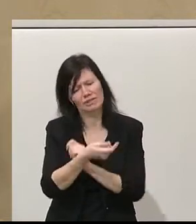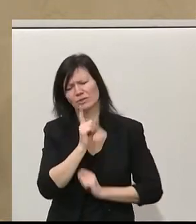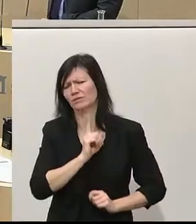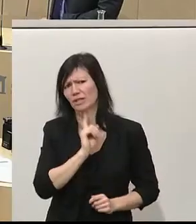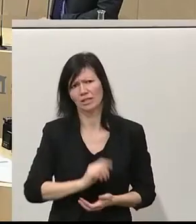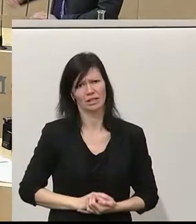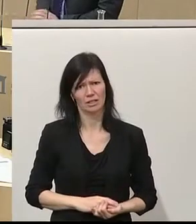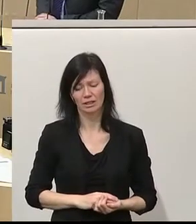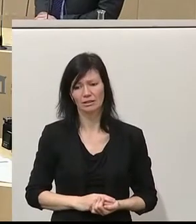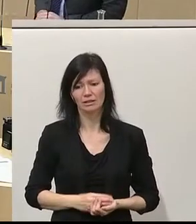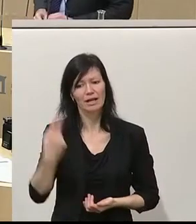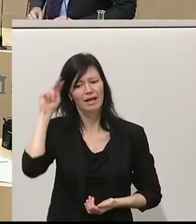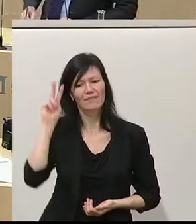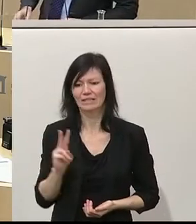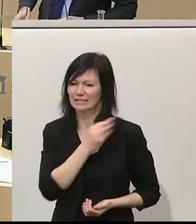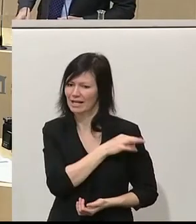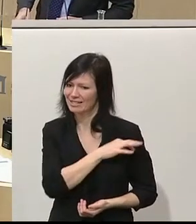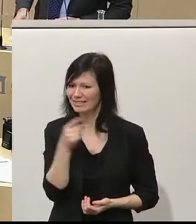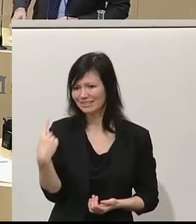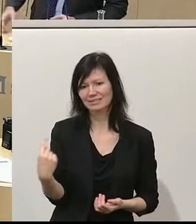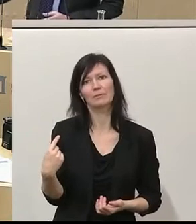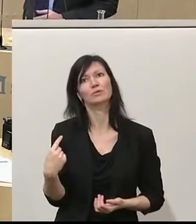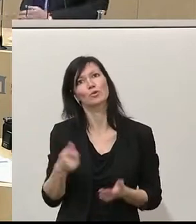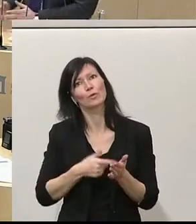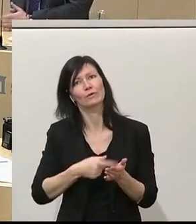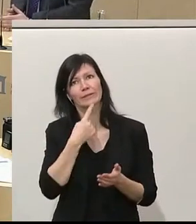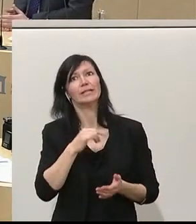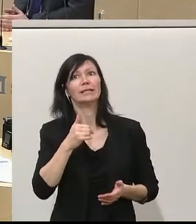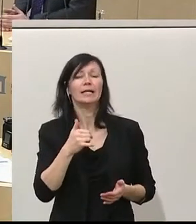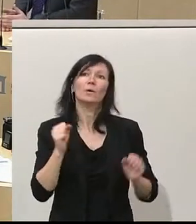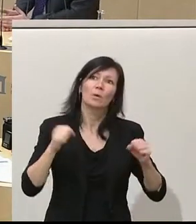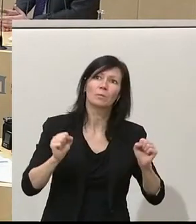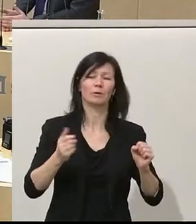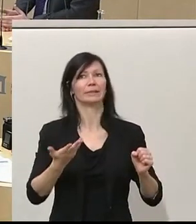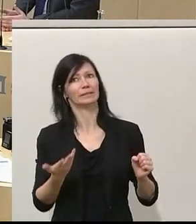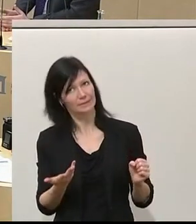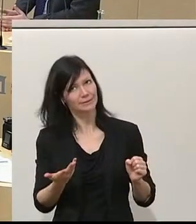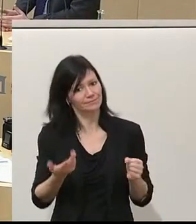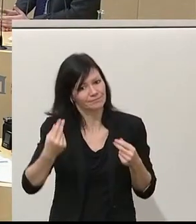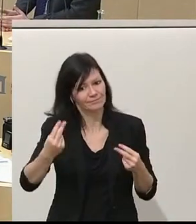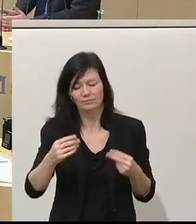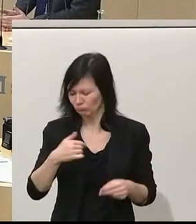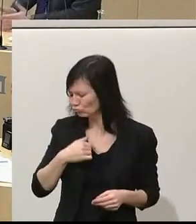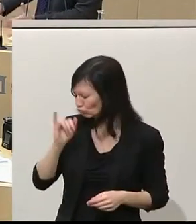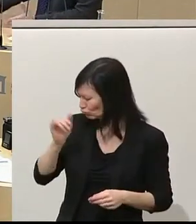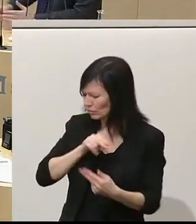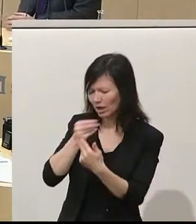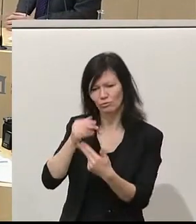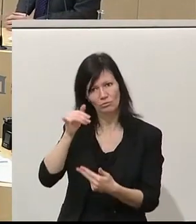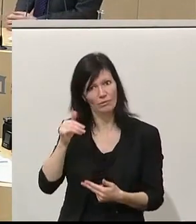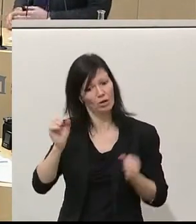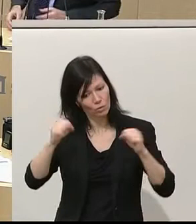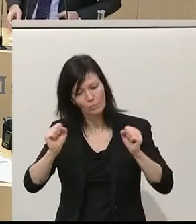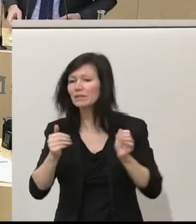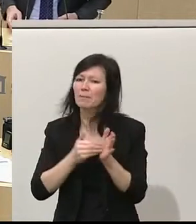beschwören ja den Kompromiss in den letzten Wochen immer wieder und ich habe schon gesagt, der Kompromiss ist ein wesentlicher Bestandteil der Politik, weil ohne den Kompromiss